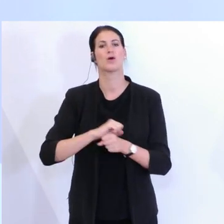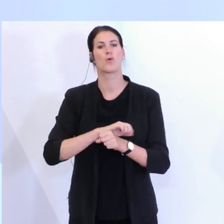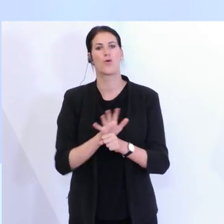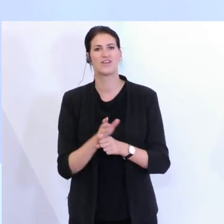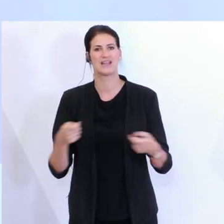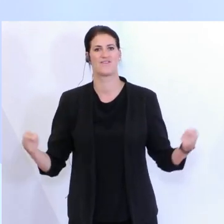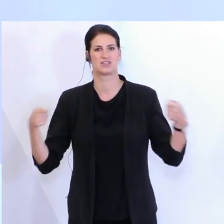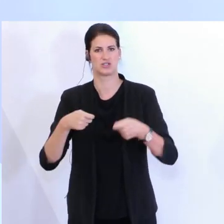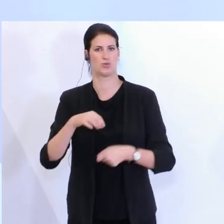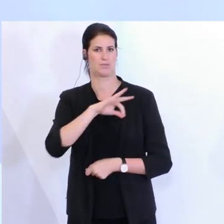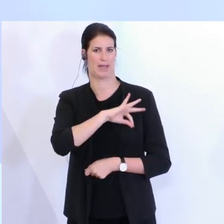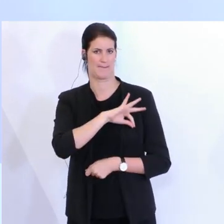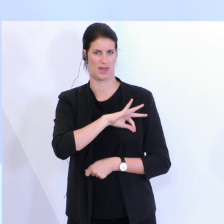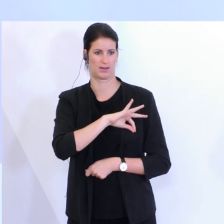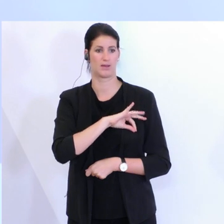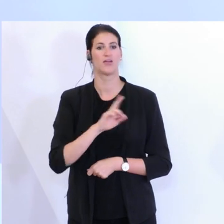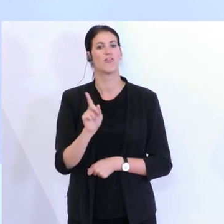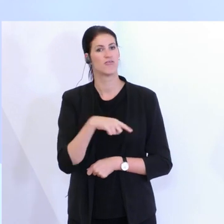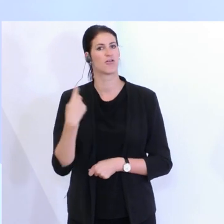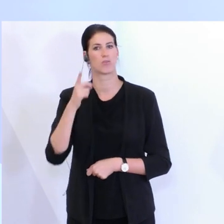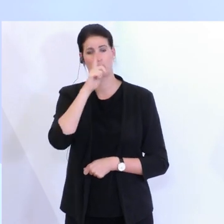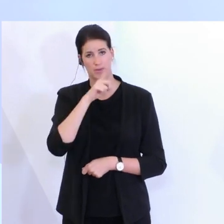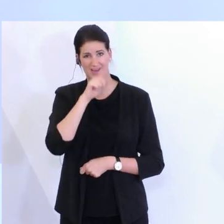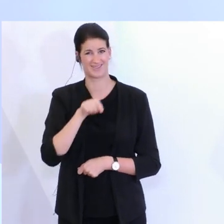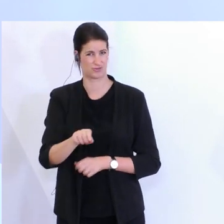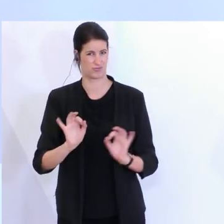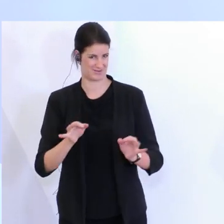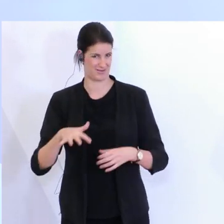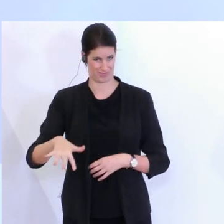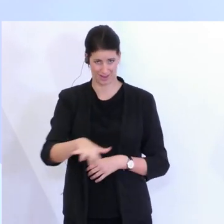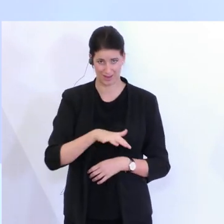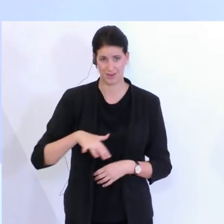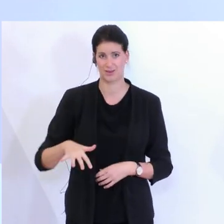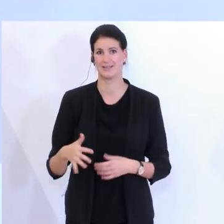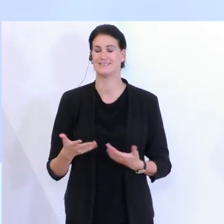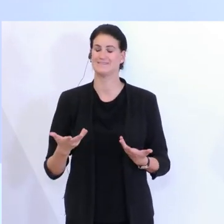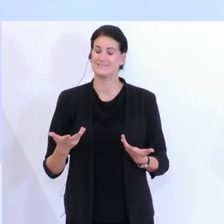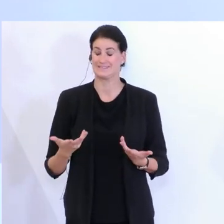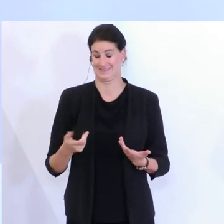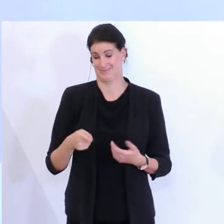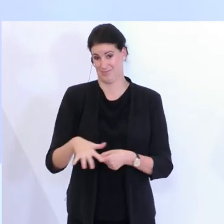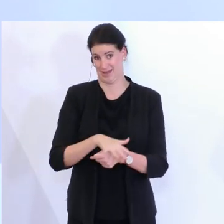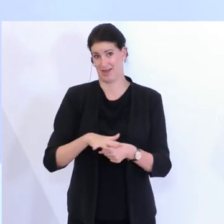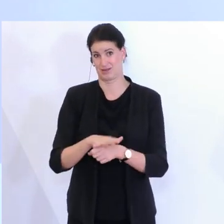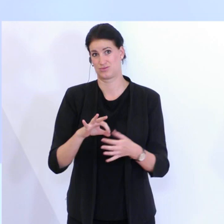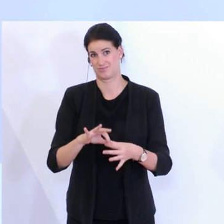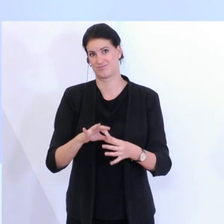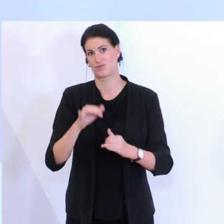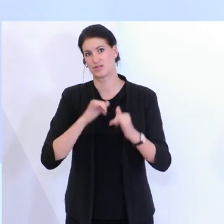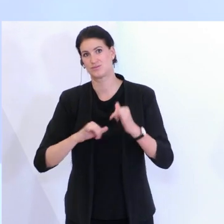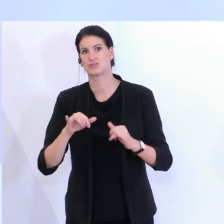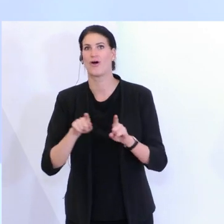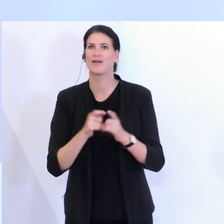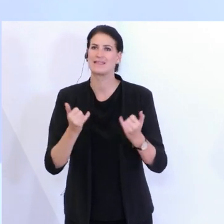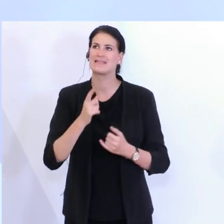wo wir natürlich auch versuchen, speziell in jenen Regionen, die heuer durchaus auch durch den Ferientourismus gesegnet